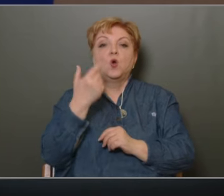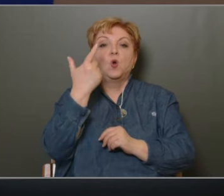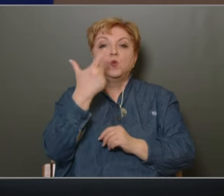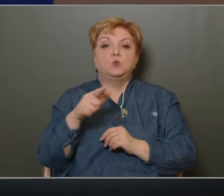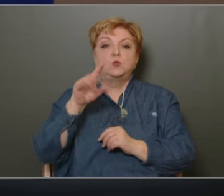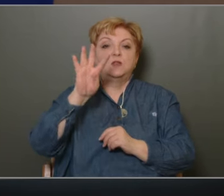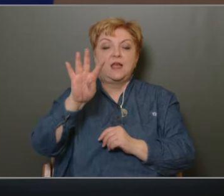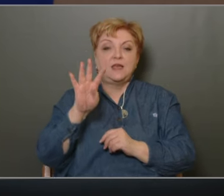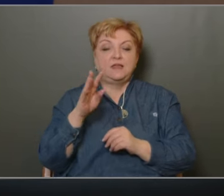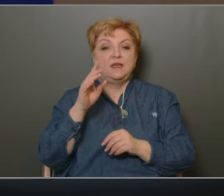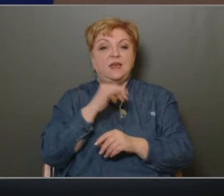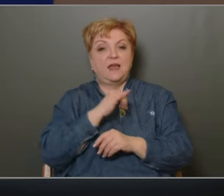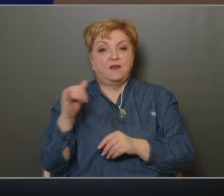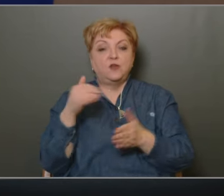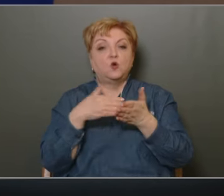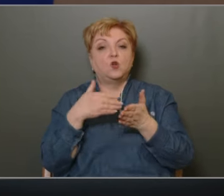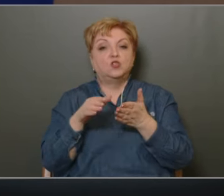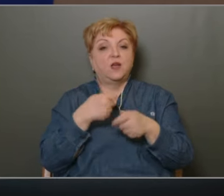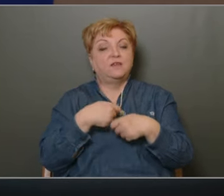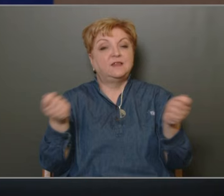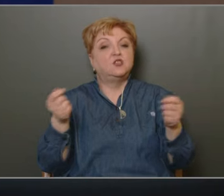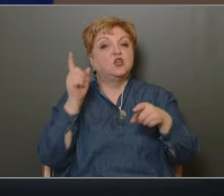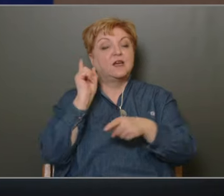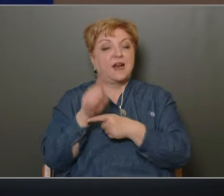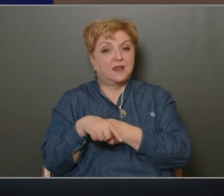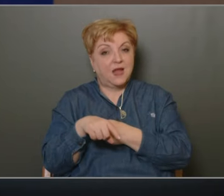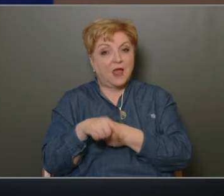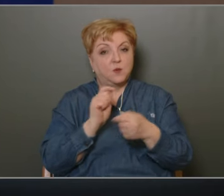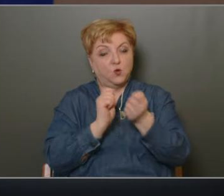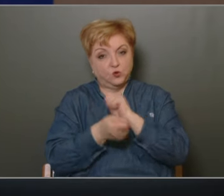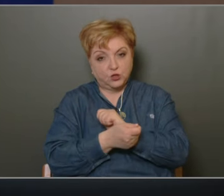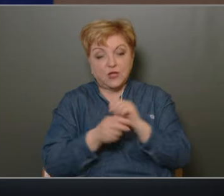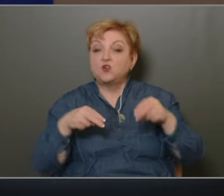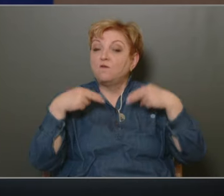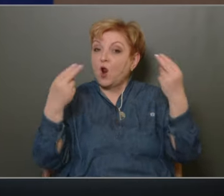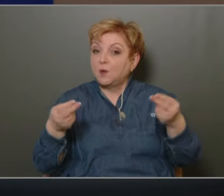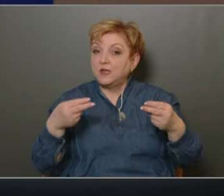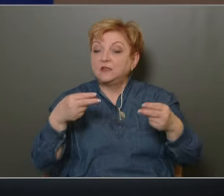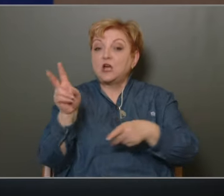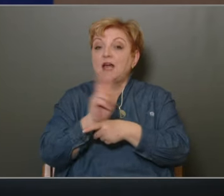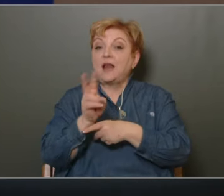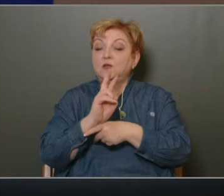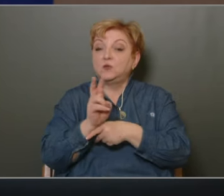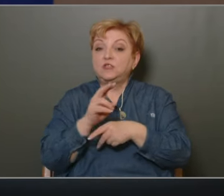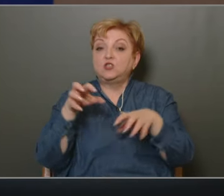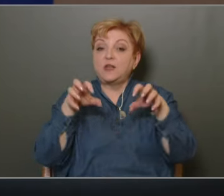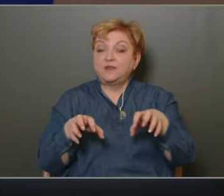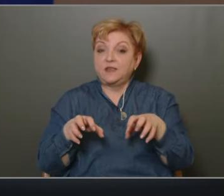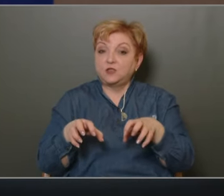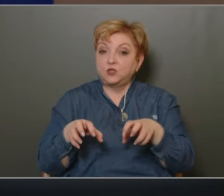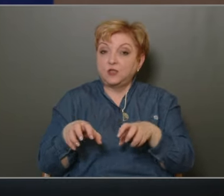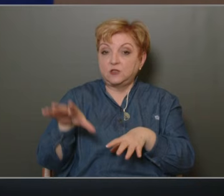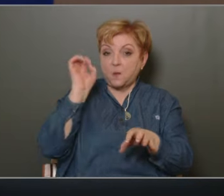költségvetési rendeletmódosítást és az ellenőrzési tevékenység tapasztalat előszóló